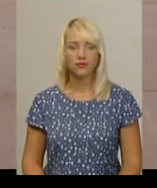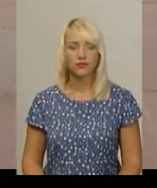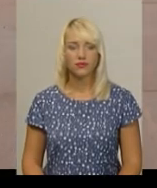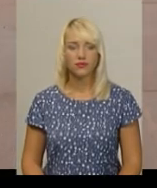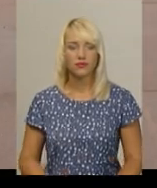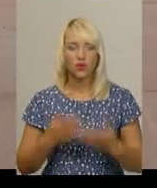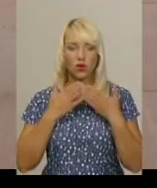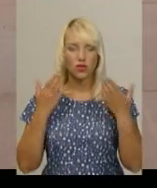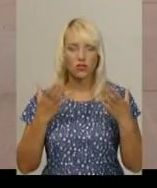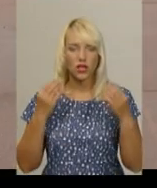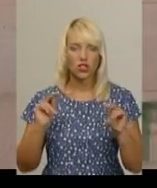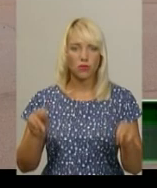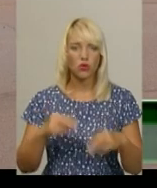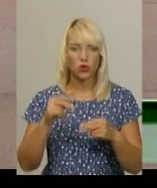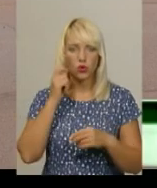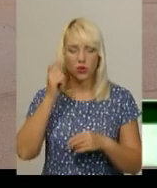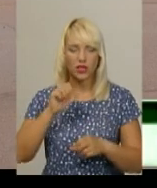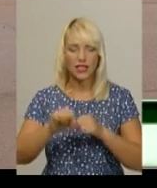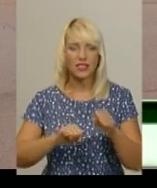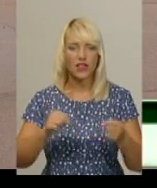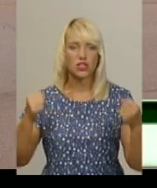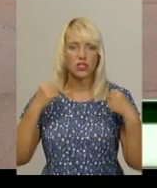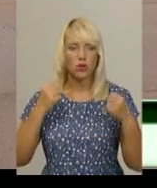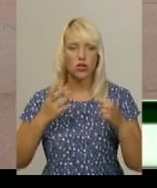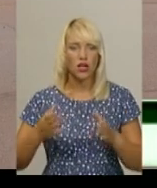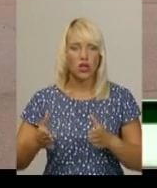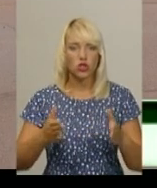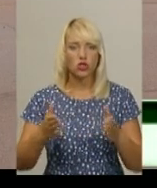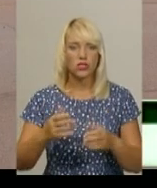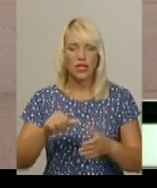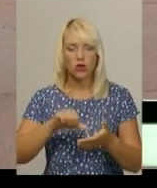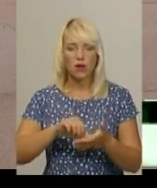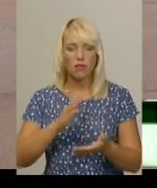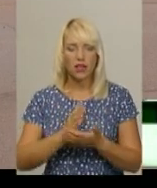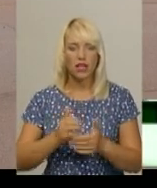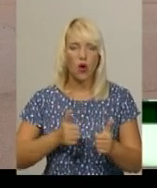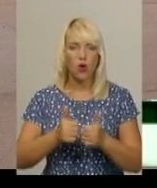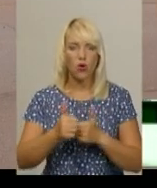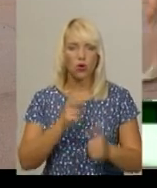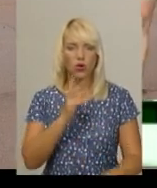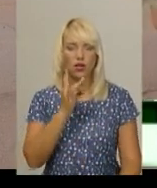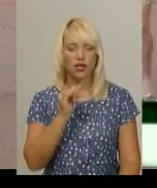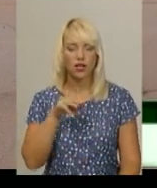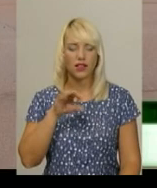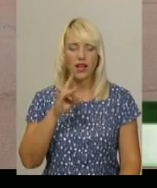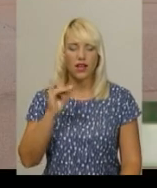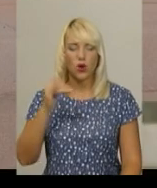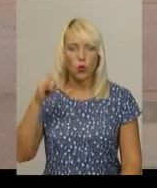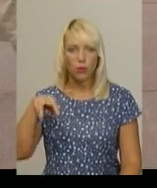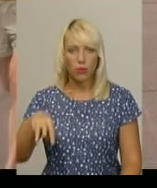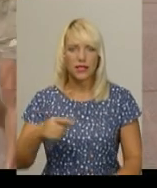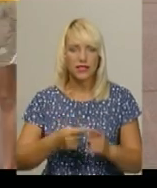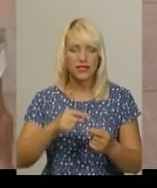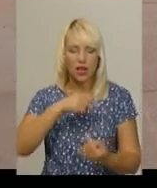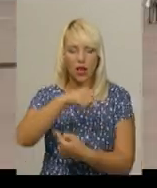Останнього дня чемпіонату України з велоспорту на шосе учасники мали гонку критеріум, тобто гонку колами. Кожне коло має